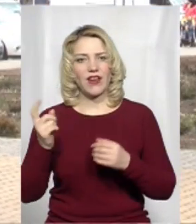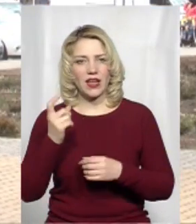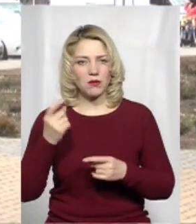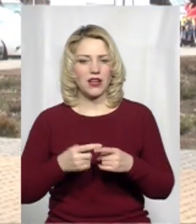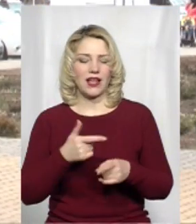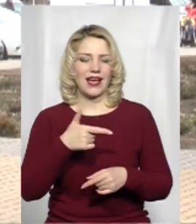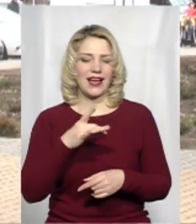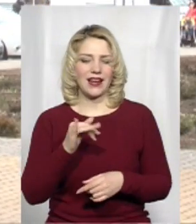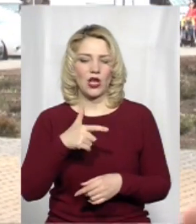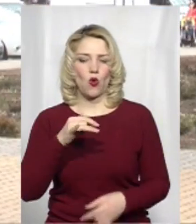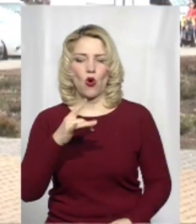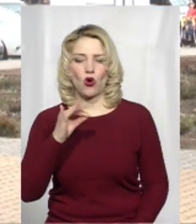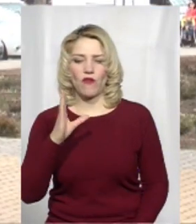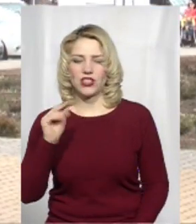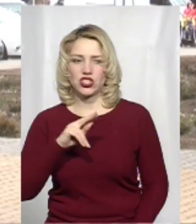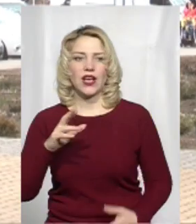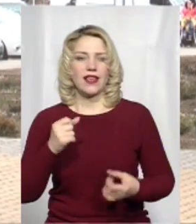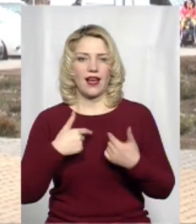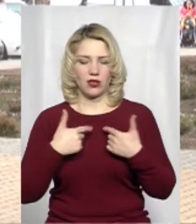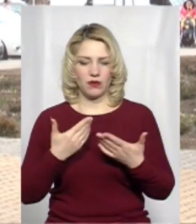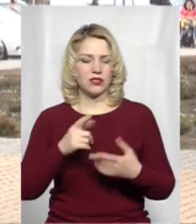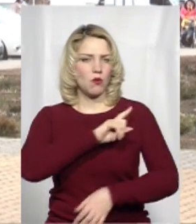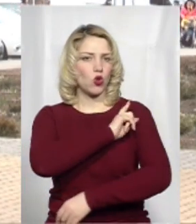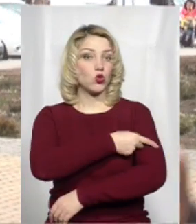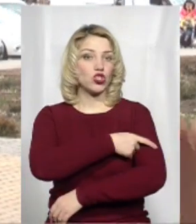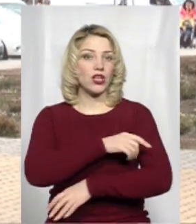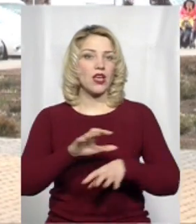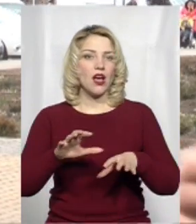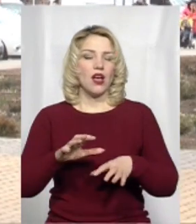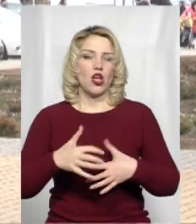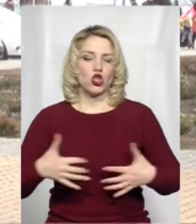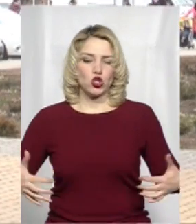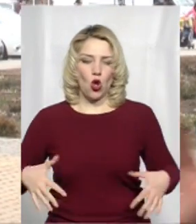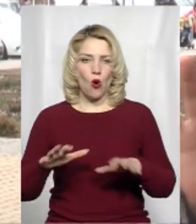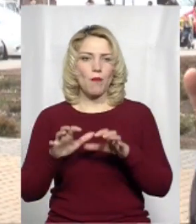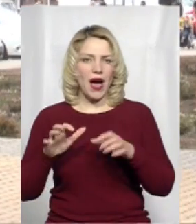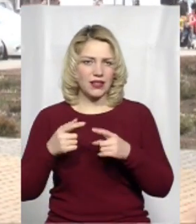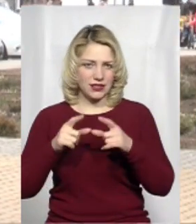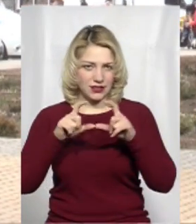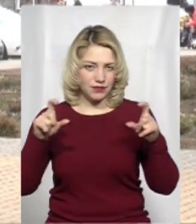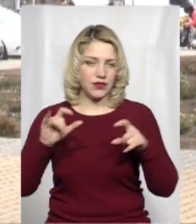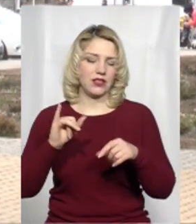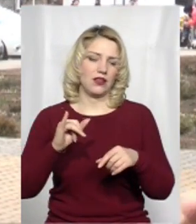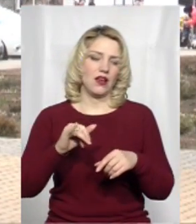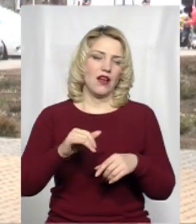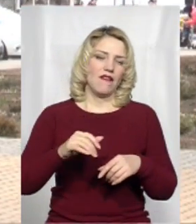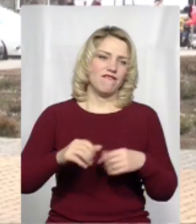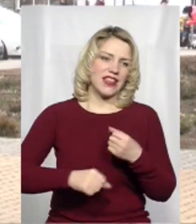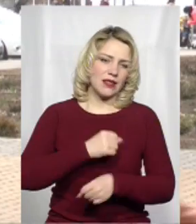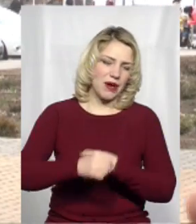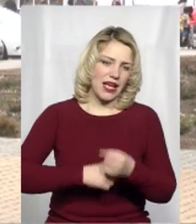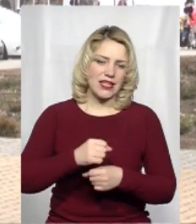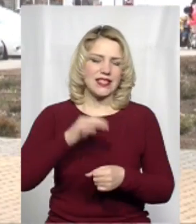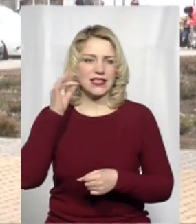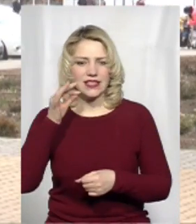як для мене, як для села, для зеленого туризму потужний зоопарк. І від меді, і олені, і вовки, лиси, страуси,